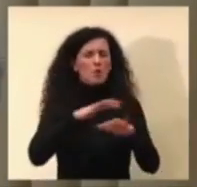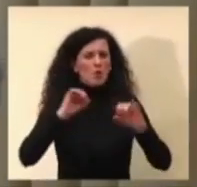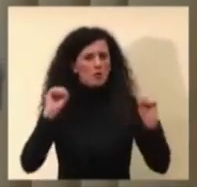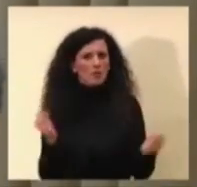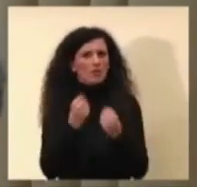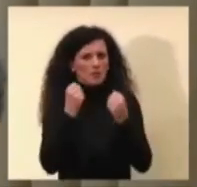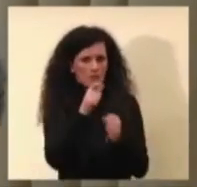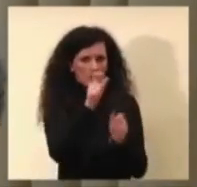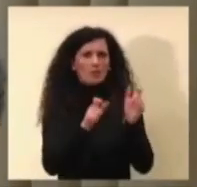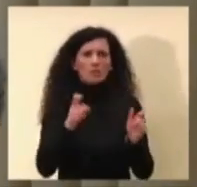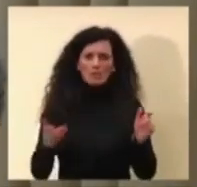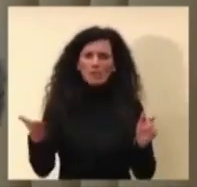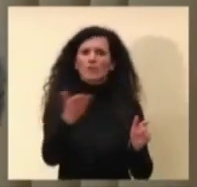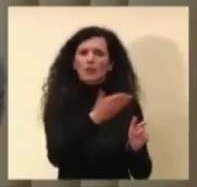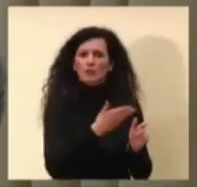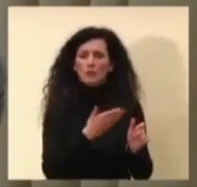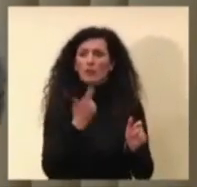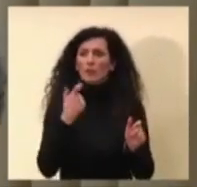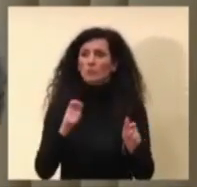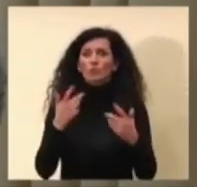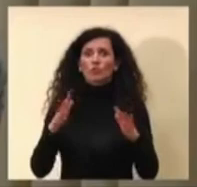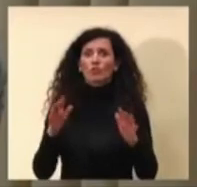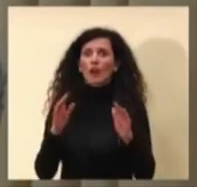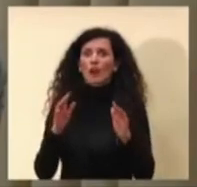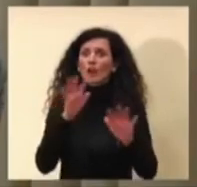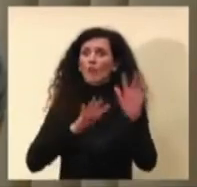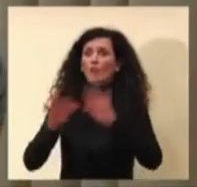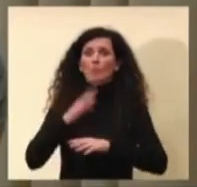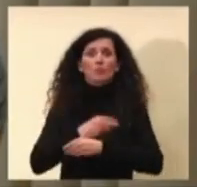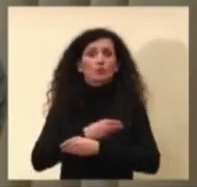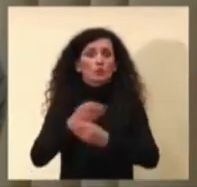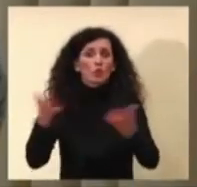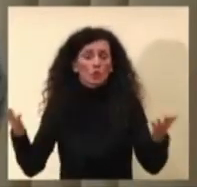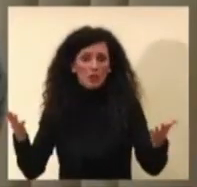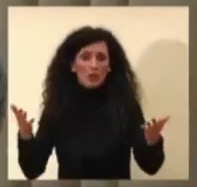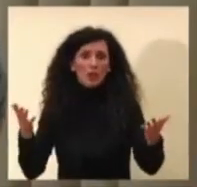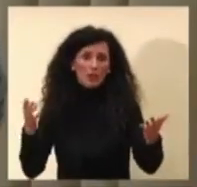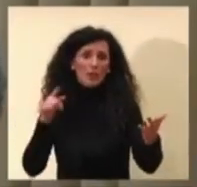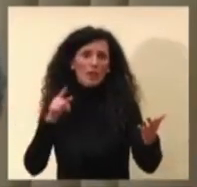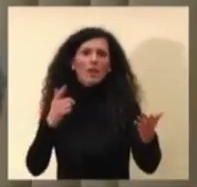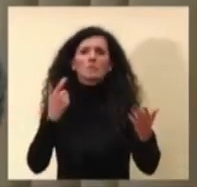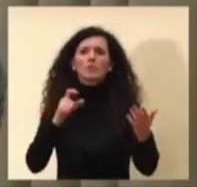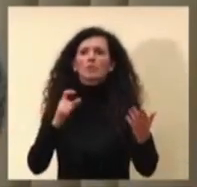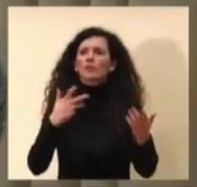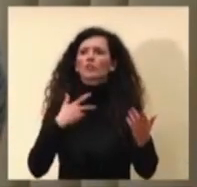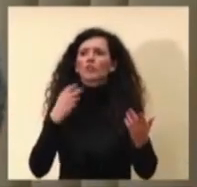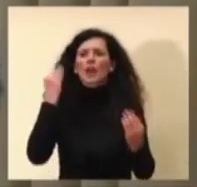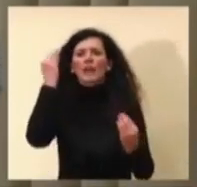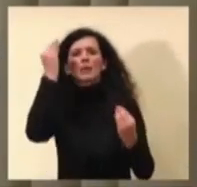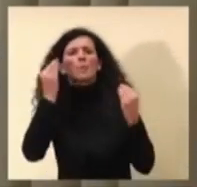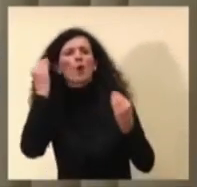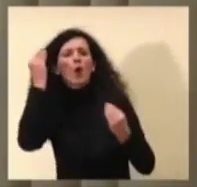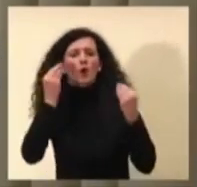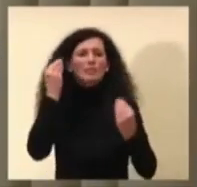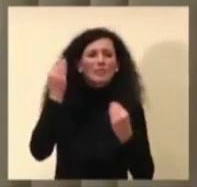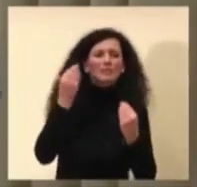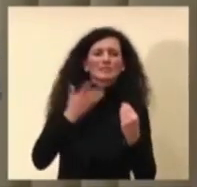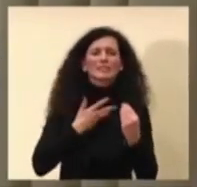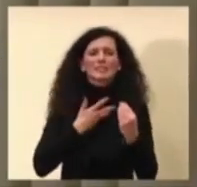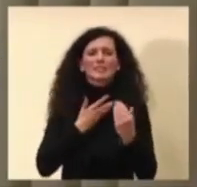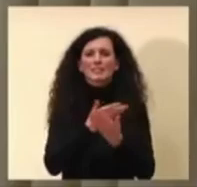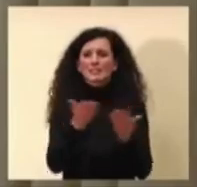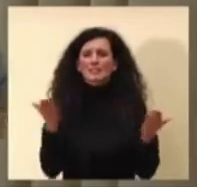sono stati raccolti attraverso l'indagine rapida piuttosto che lasciare che circolino ipotesi e numeri raccolti in modo un po'